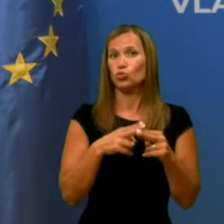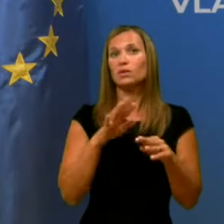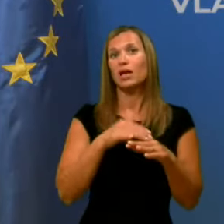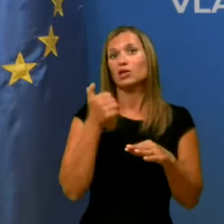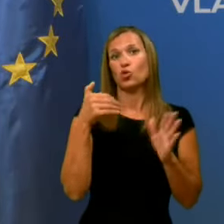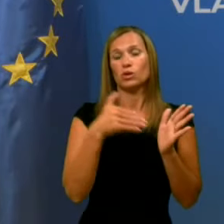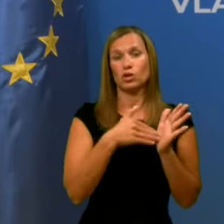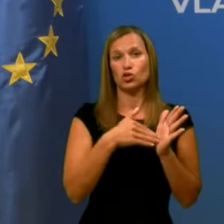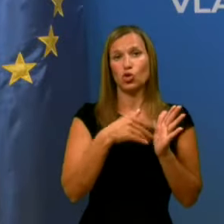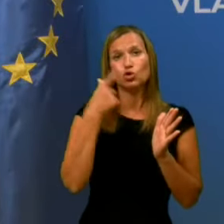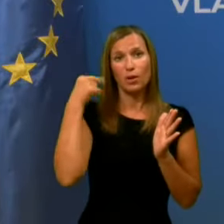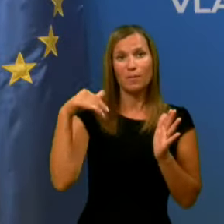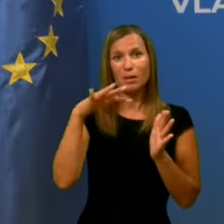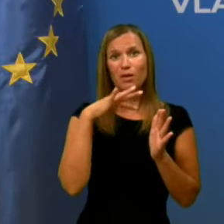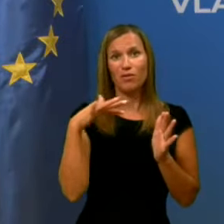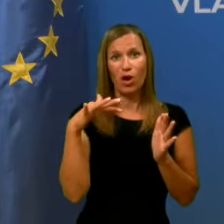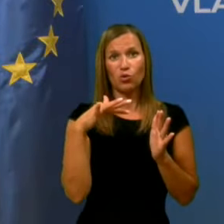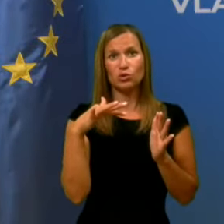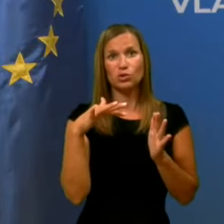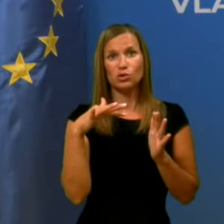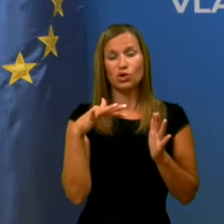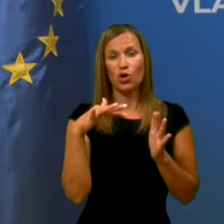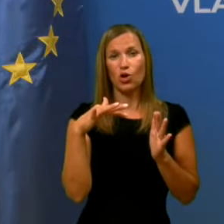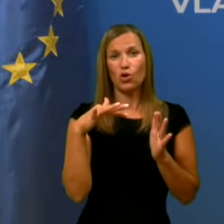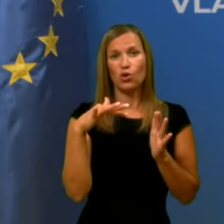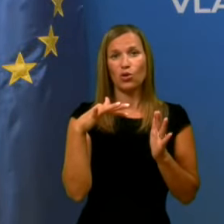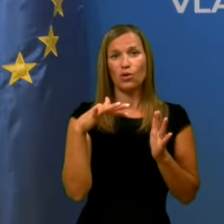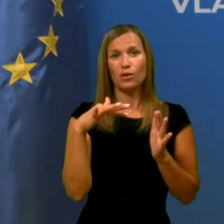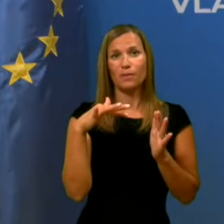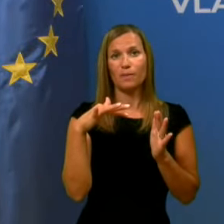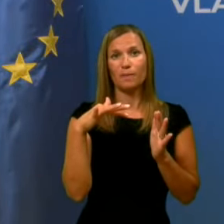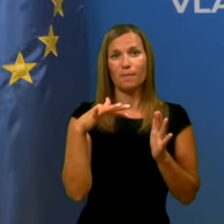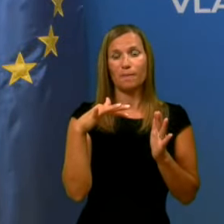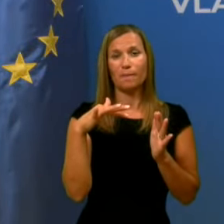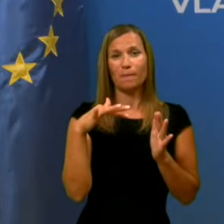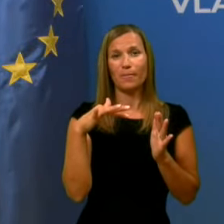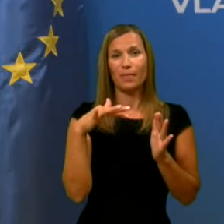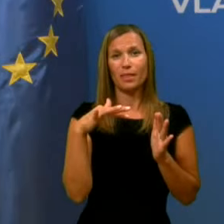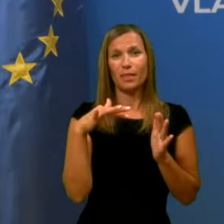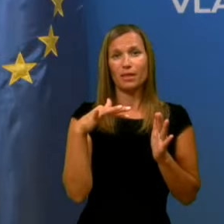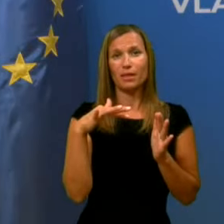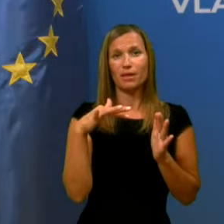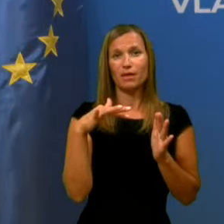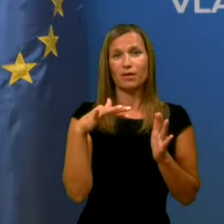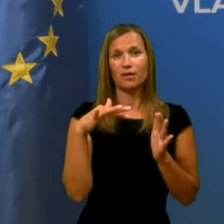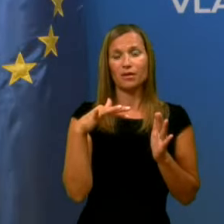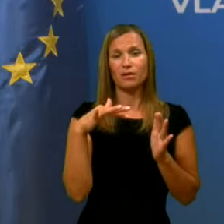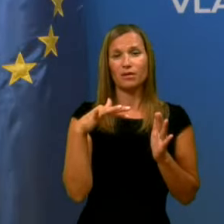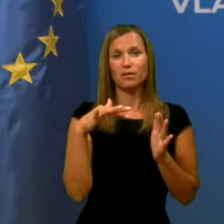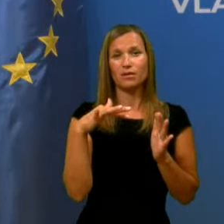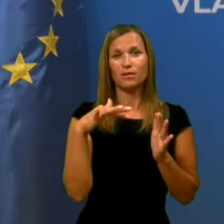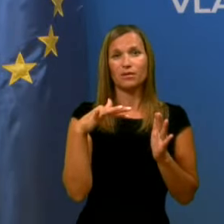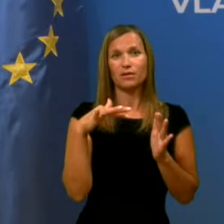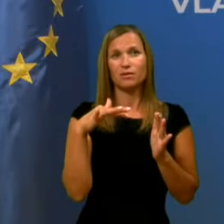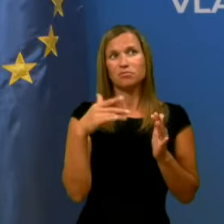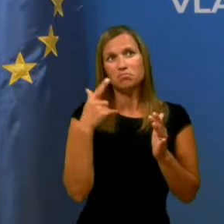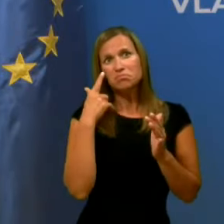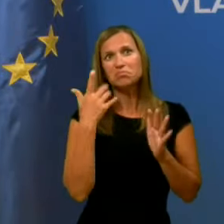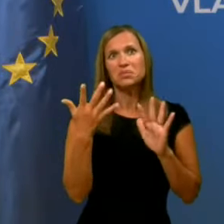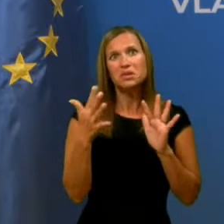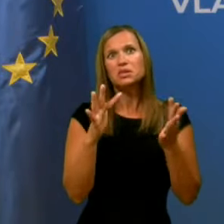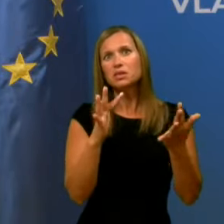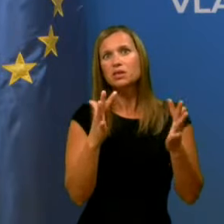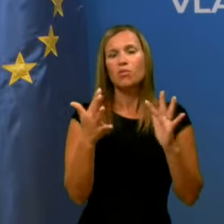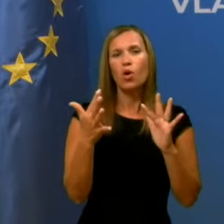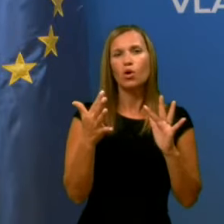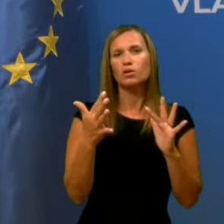100 tisoč prebivalcev na 14 dni, to, kar je bil do zdaj kriterij, običajno, a pa zdaj nekako smatramo, kot